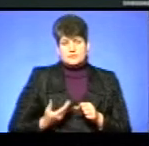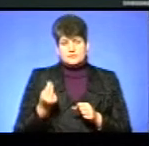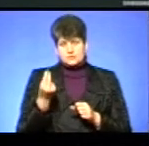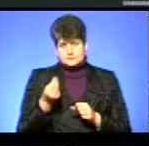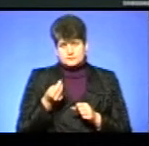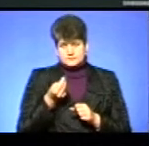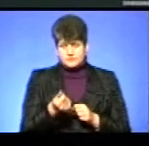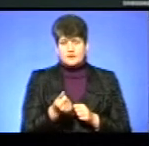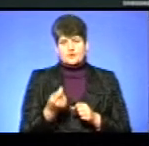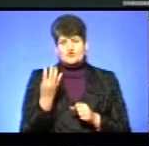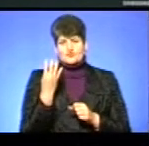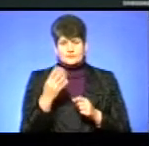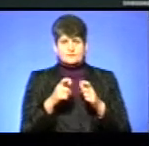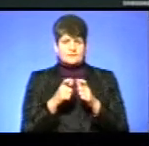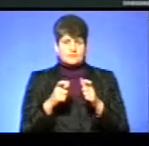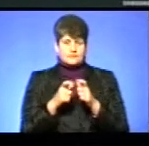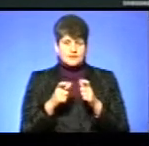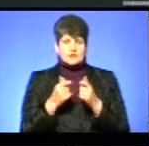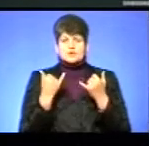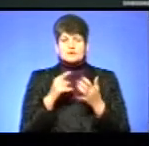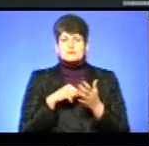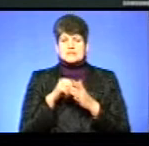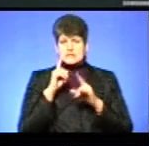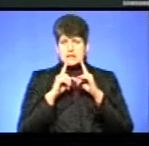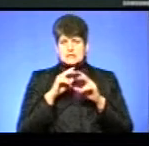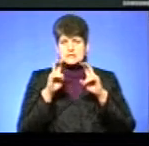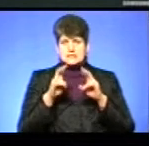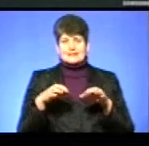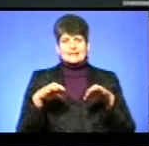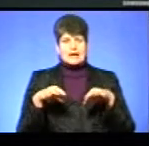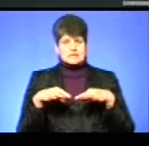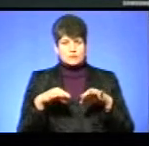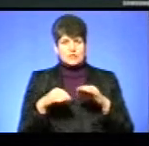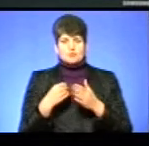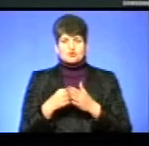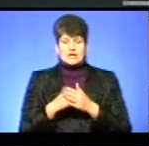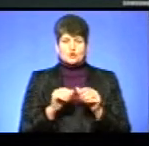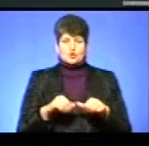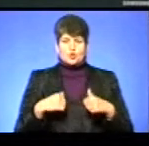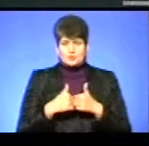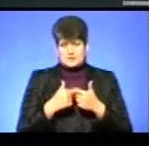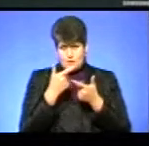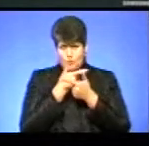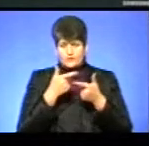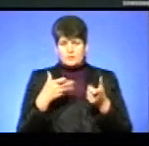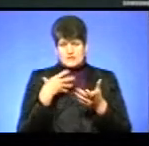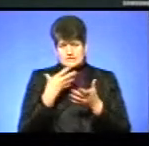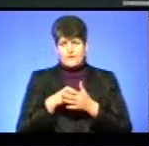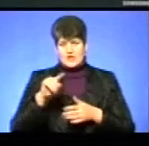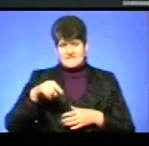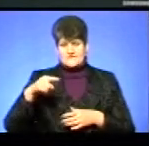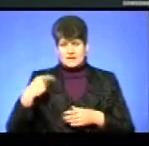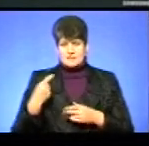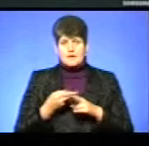розрахунку. Сьогодні у Тернопільській міськраді на засіданні транспортної і бюджетної комісій перевізники повідомили свої вимоги –